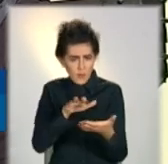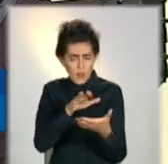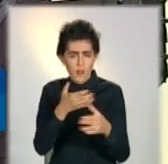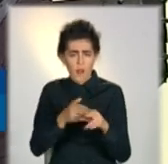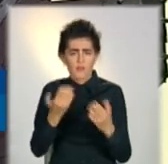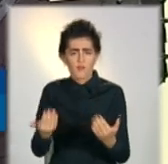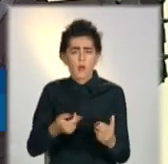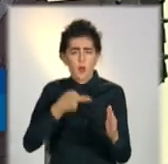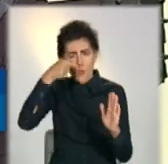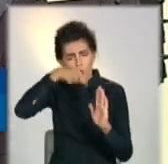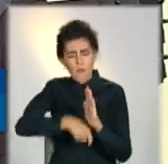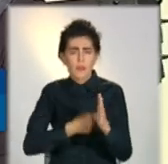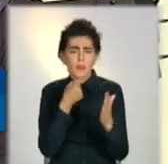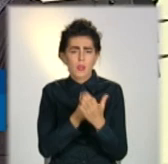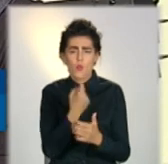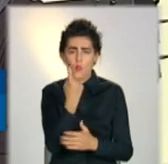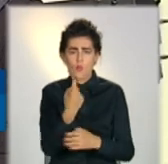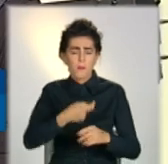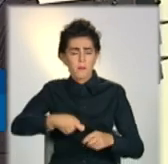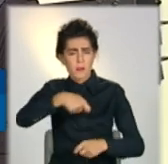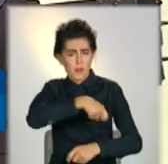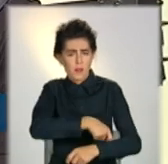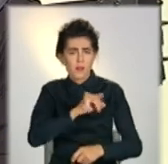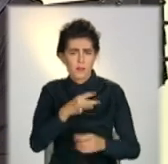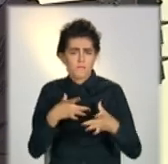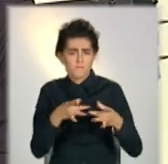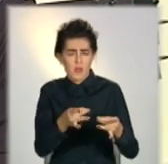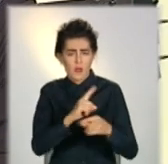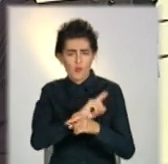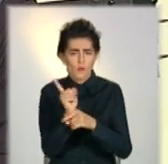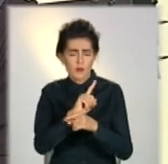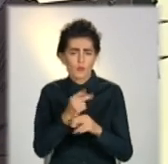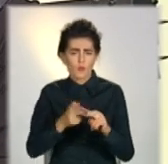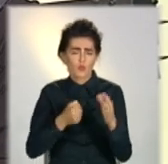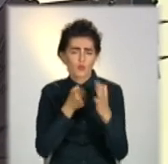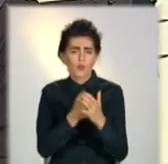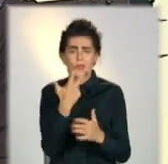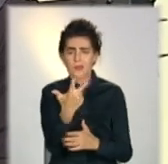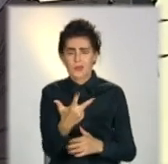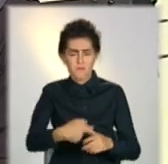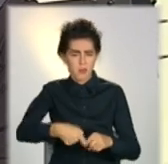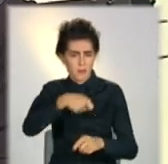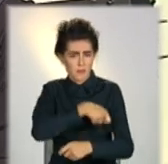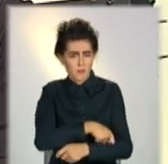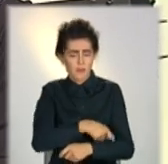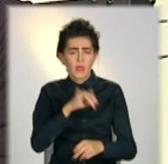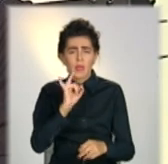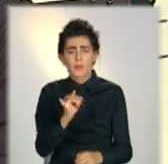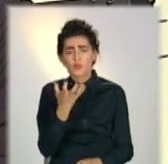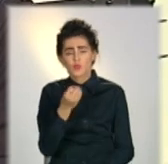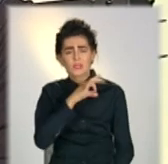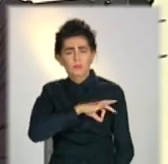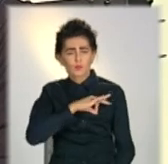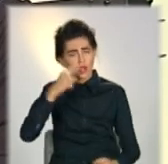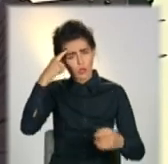до одного метра, так і магнітометри, які працюють на глибину до трьох метрів. А також використовувалася